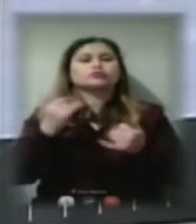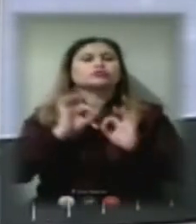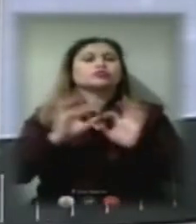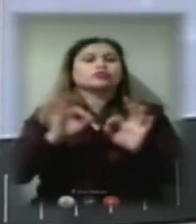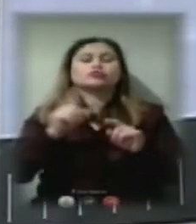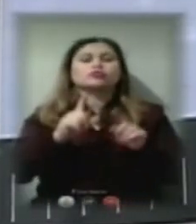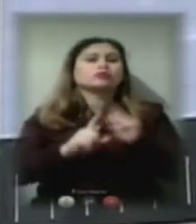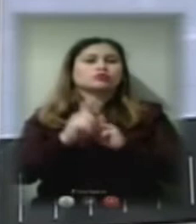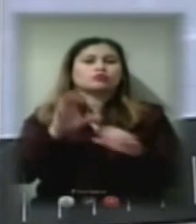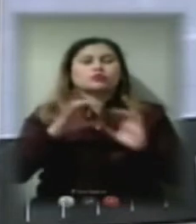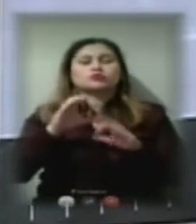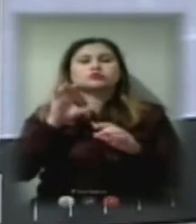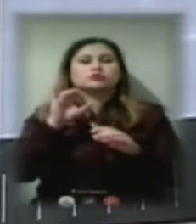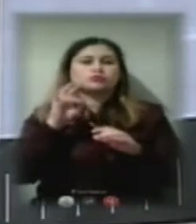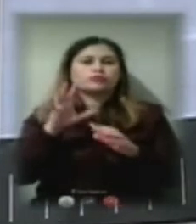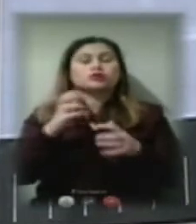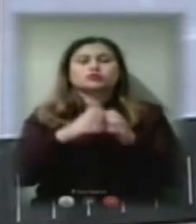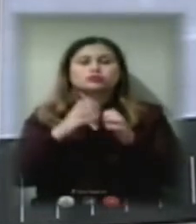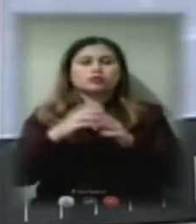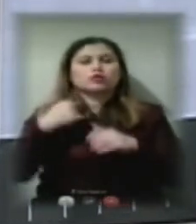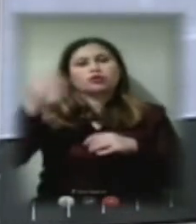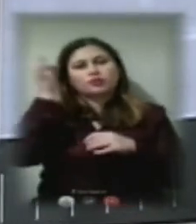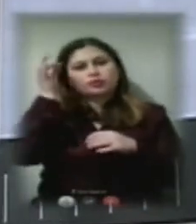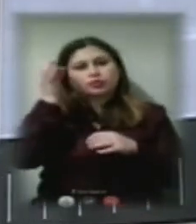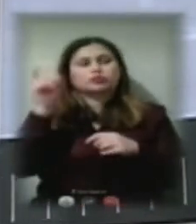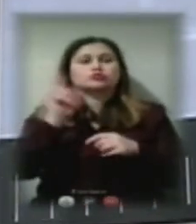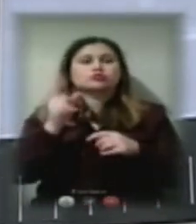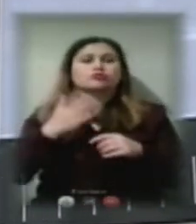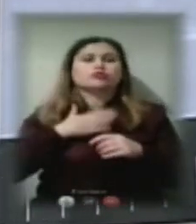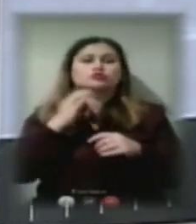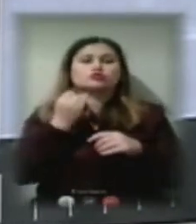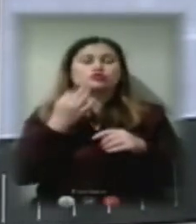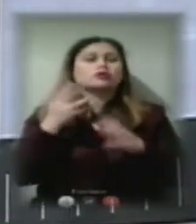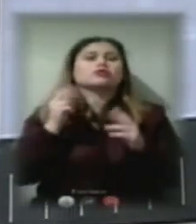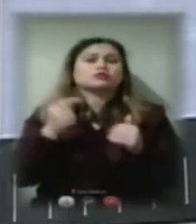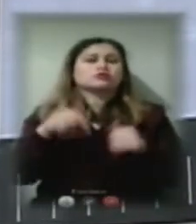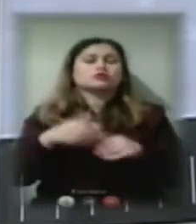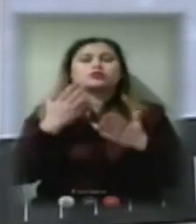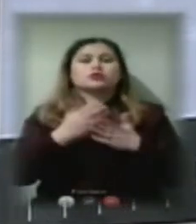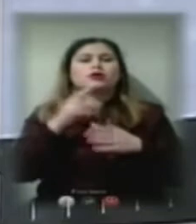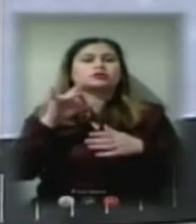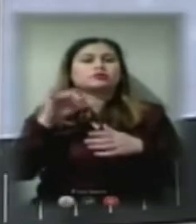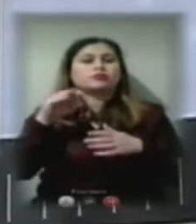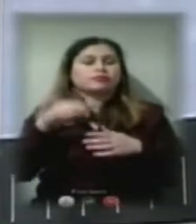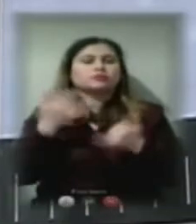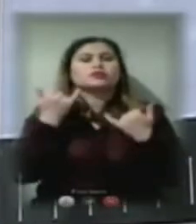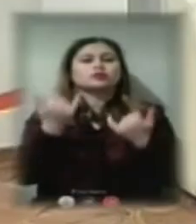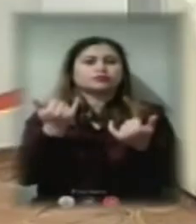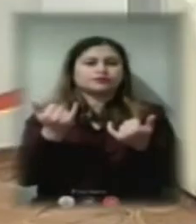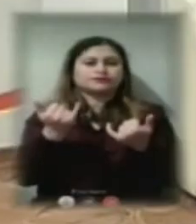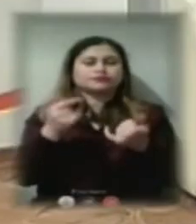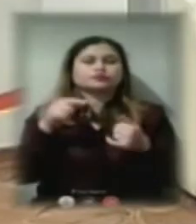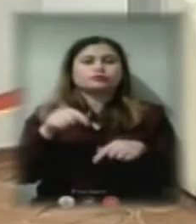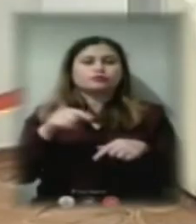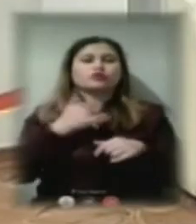опалювального сезону в Херсоні. А я нагадаю, що в нашій студії, як завжди, присутні ще експерти. І сьогодні тут у нас